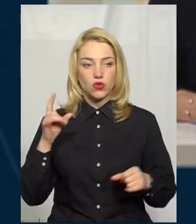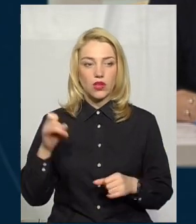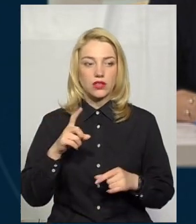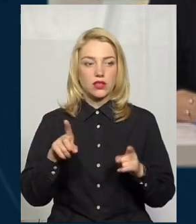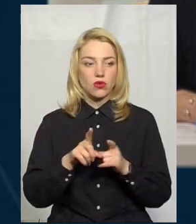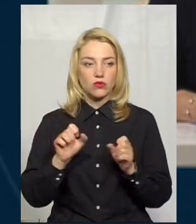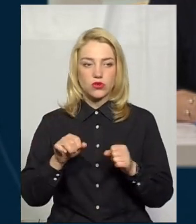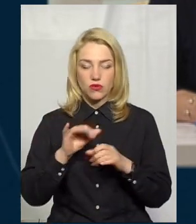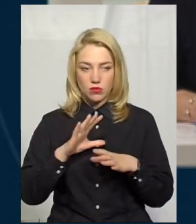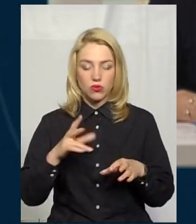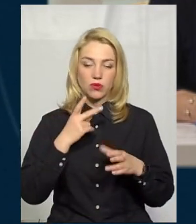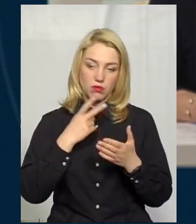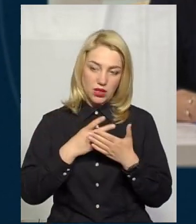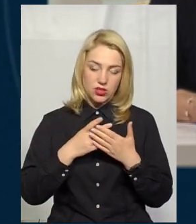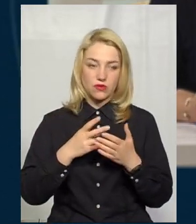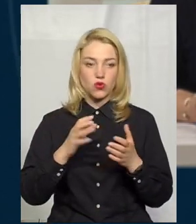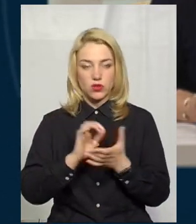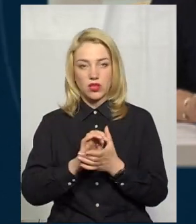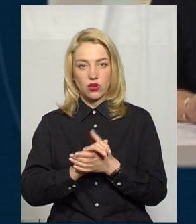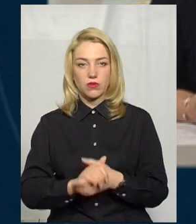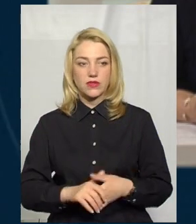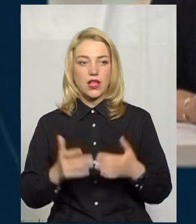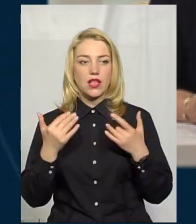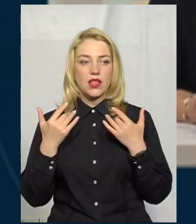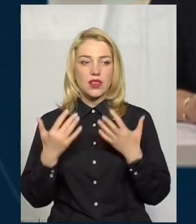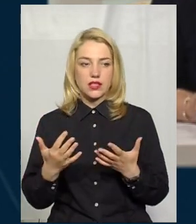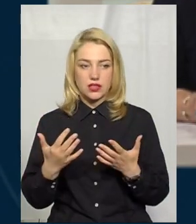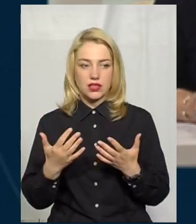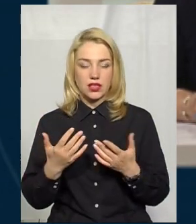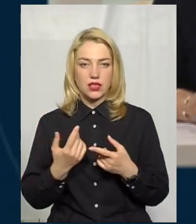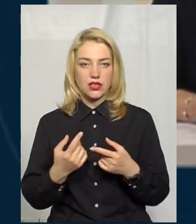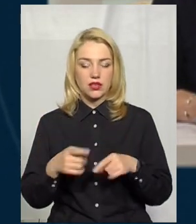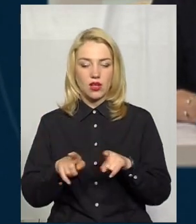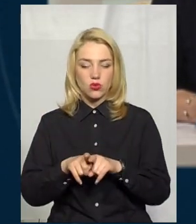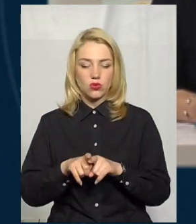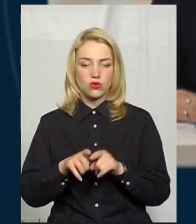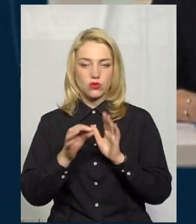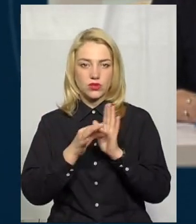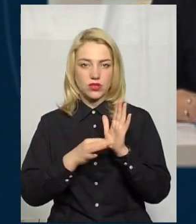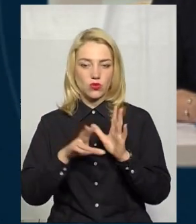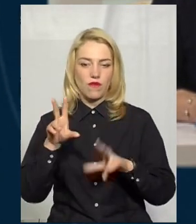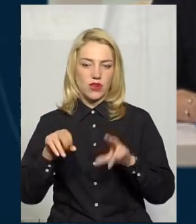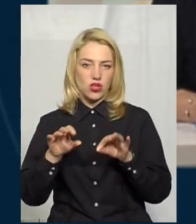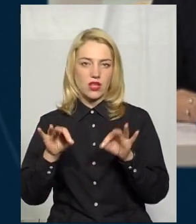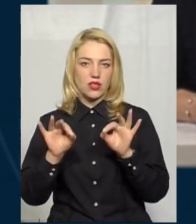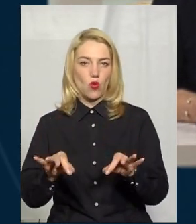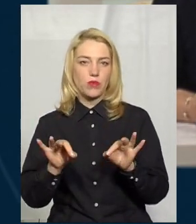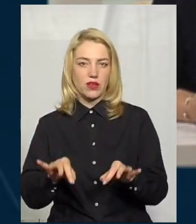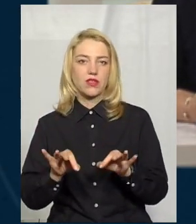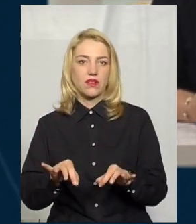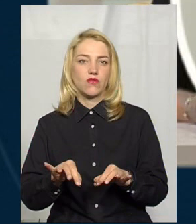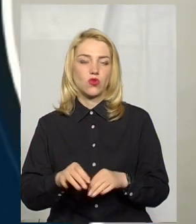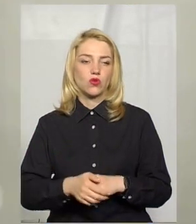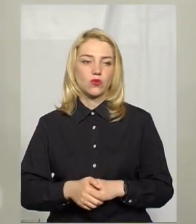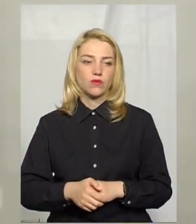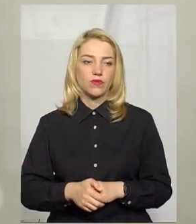Бачив Ознайомився Наскільки таку оцінку ви вважаєте об'єктивною?